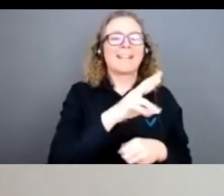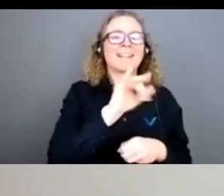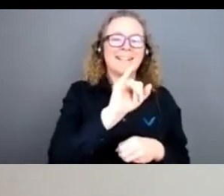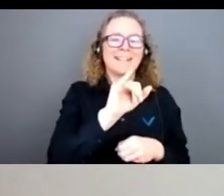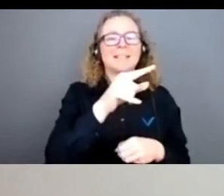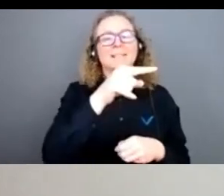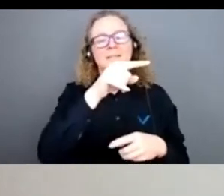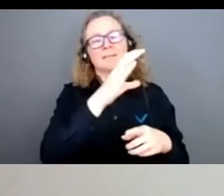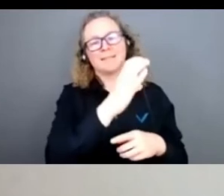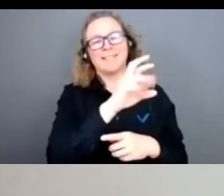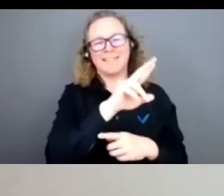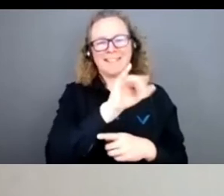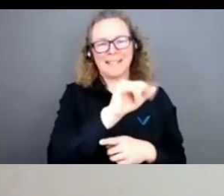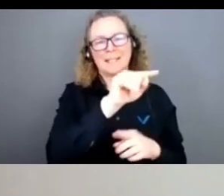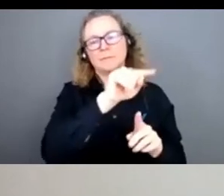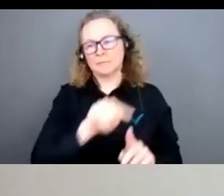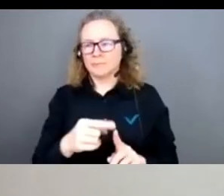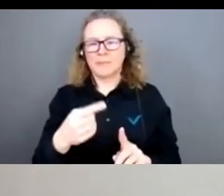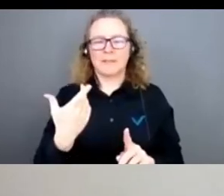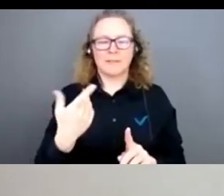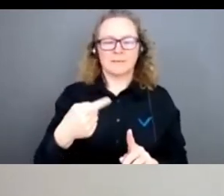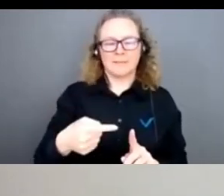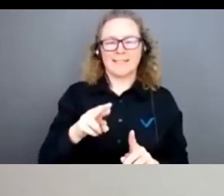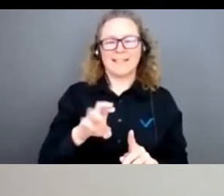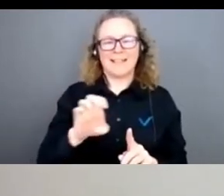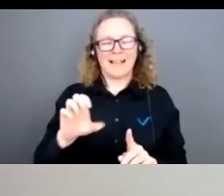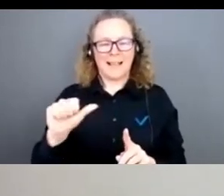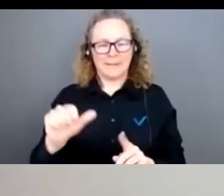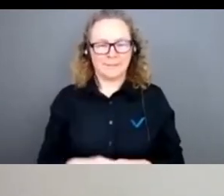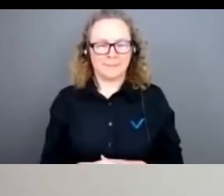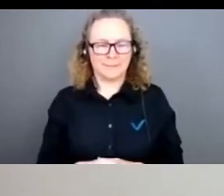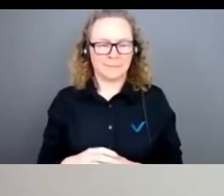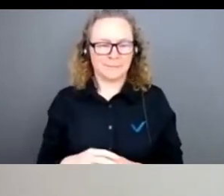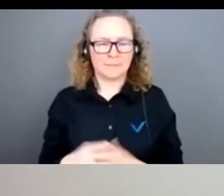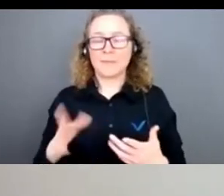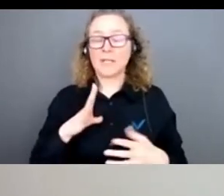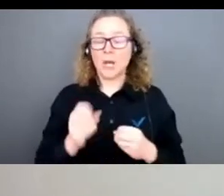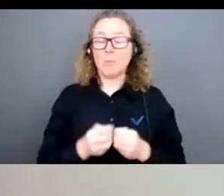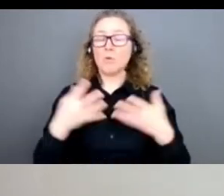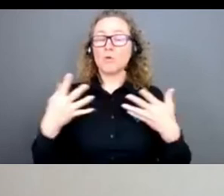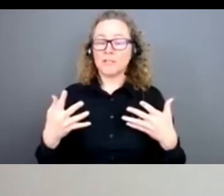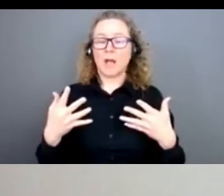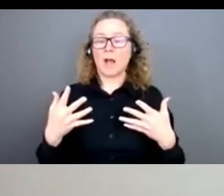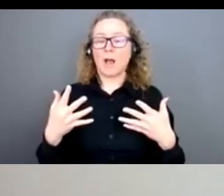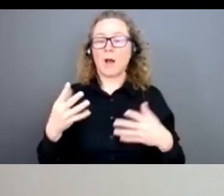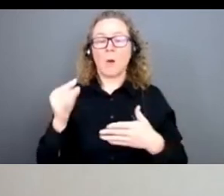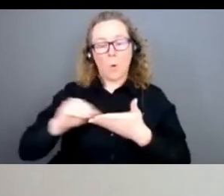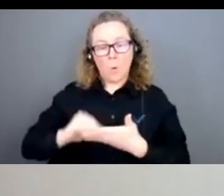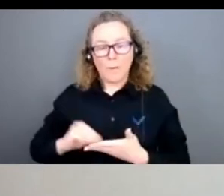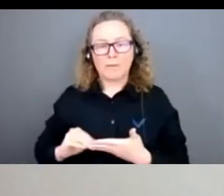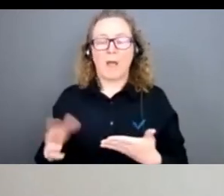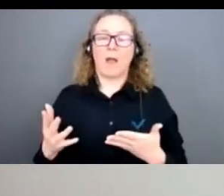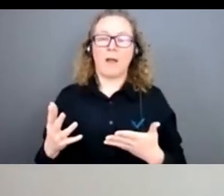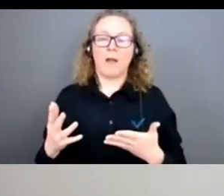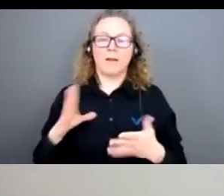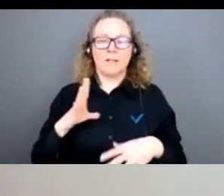Comment ça va se passer ? On a plusieurs auteurs, il y a 50 entrées, ça va